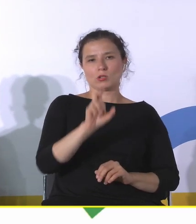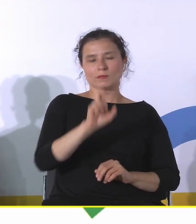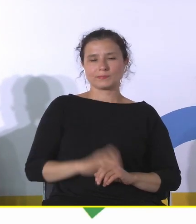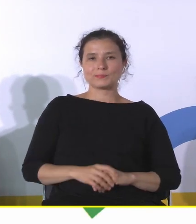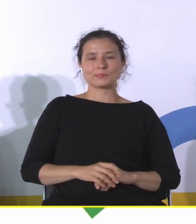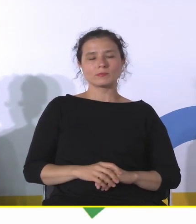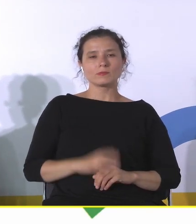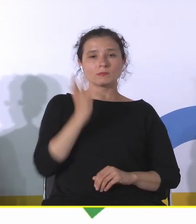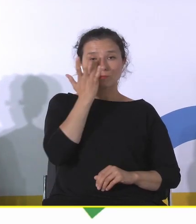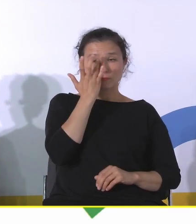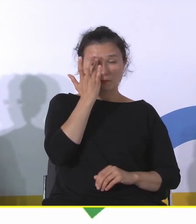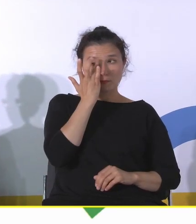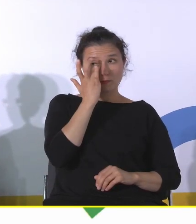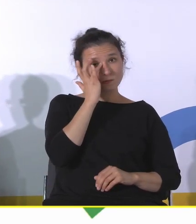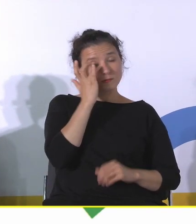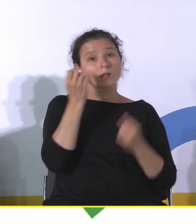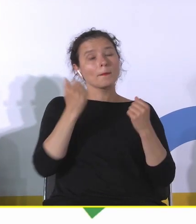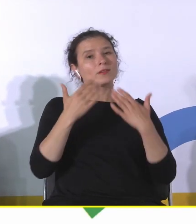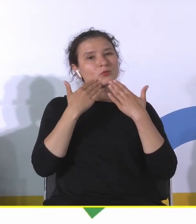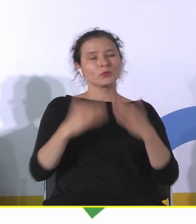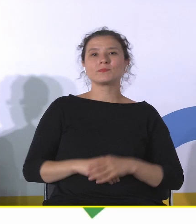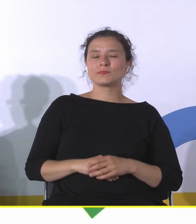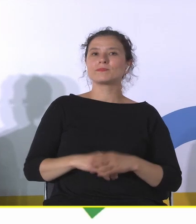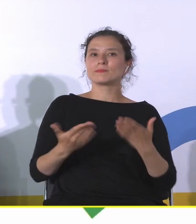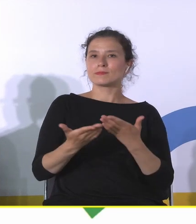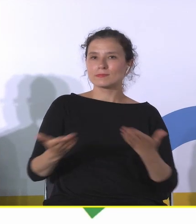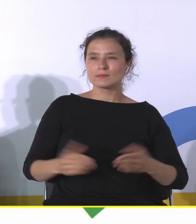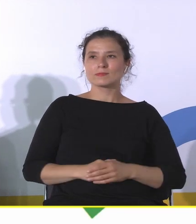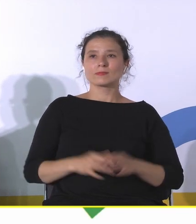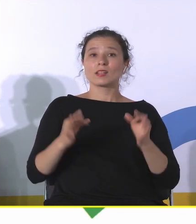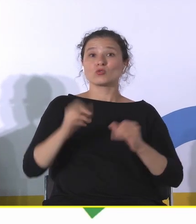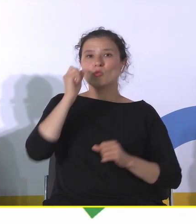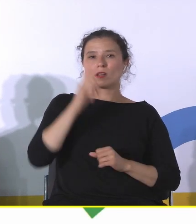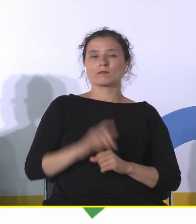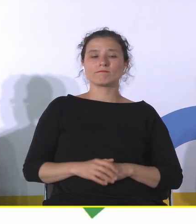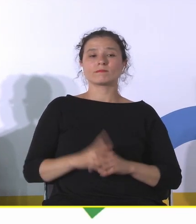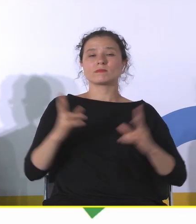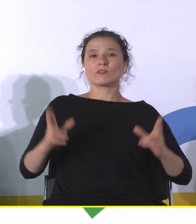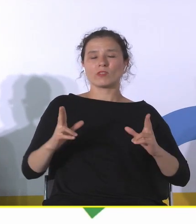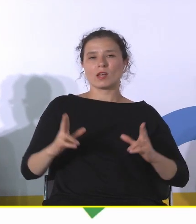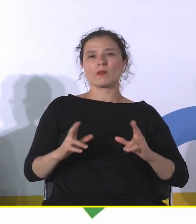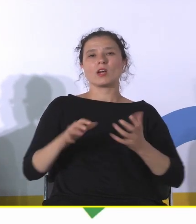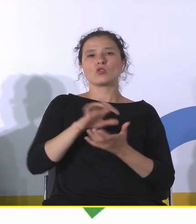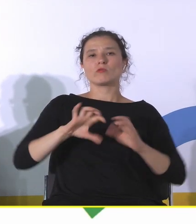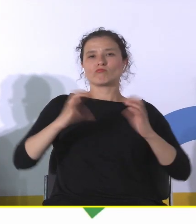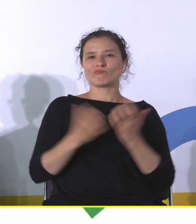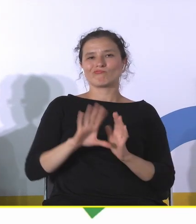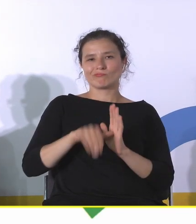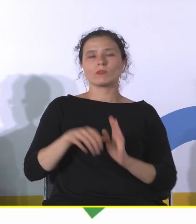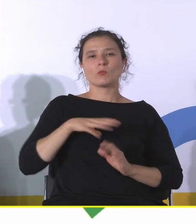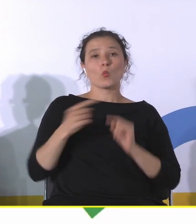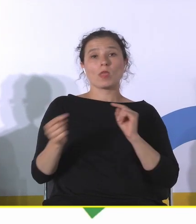Bardzo dziękuję. Proszę Państwa, dzisiaj rano w ramach World Urban Forum mieliśmy dyskusję poświęconą